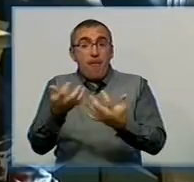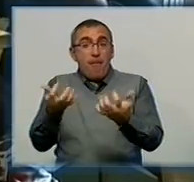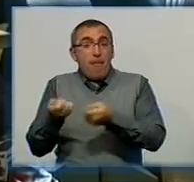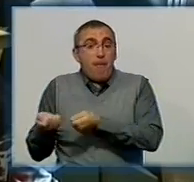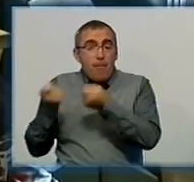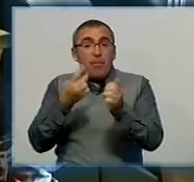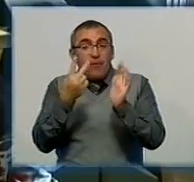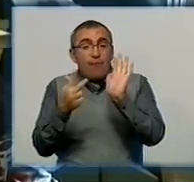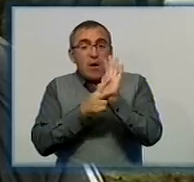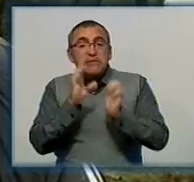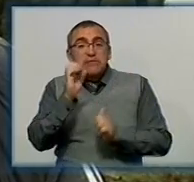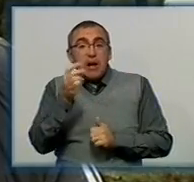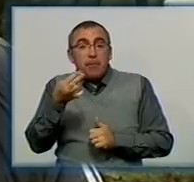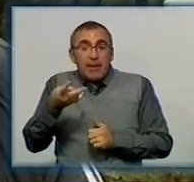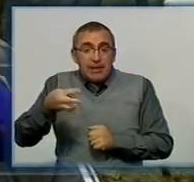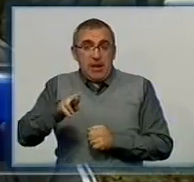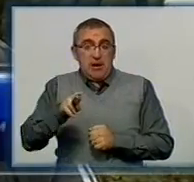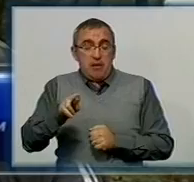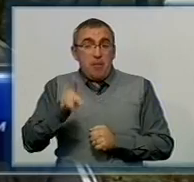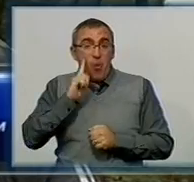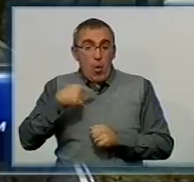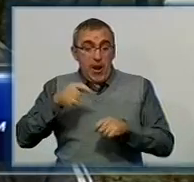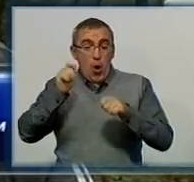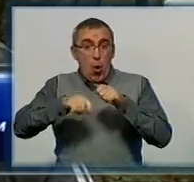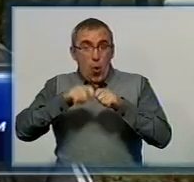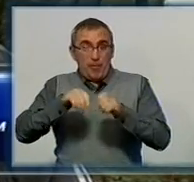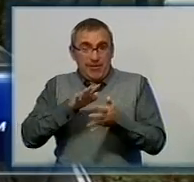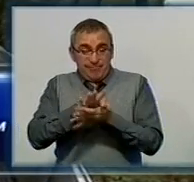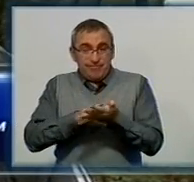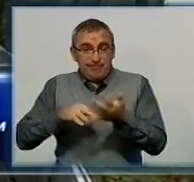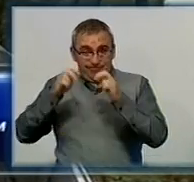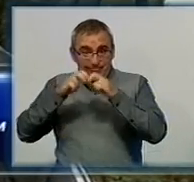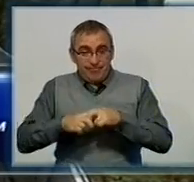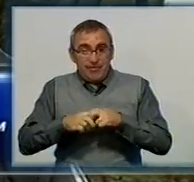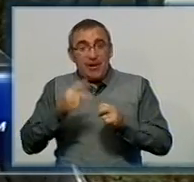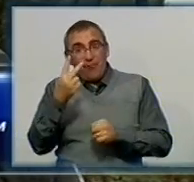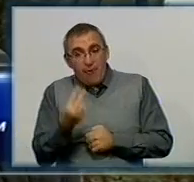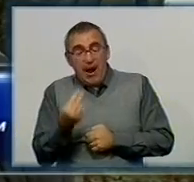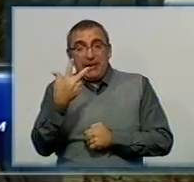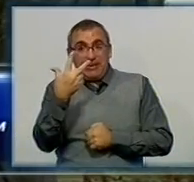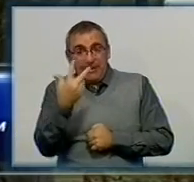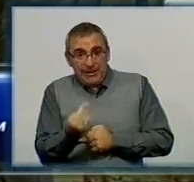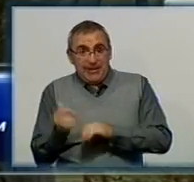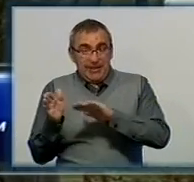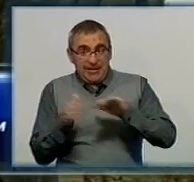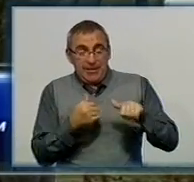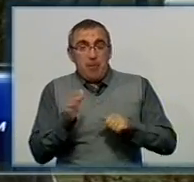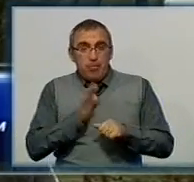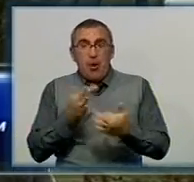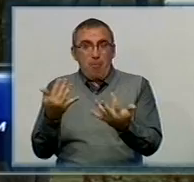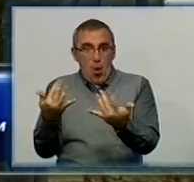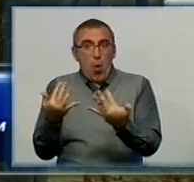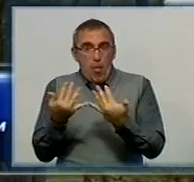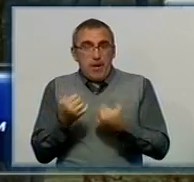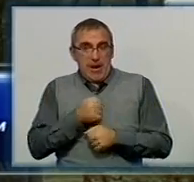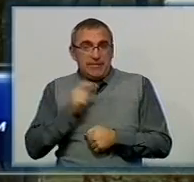28 серпня. Поки я проходив комісію, ще після того, 2-3 дні була мобілізація,